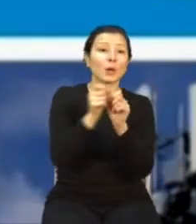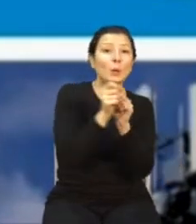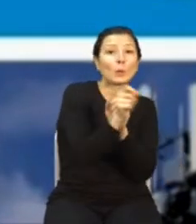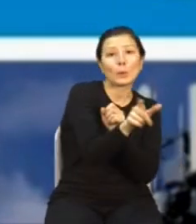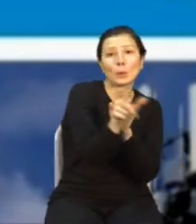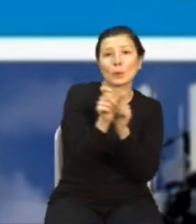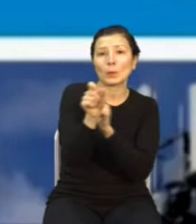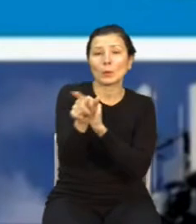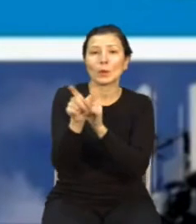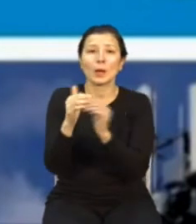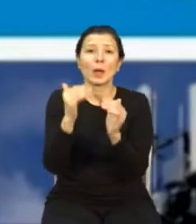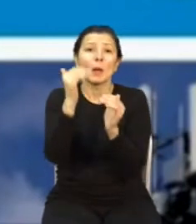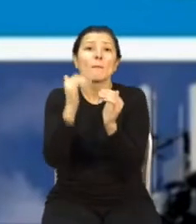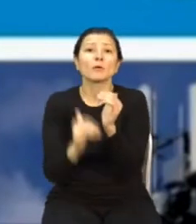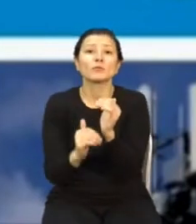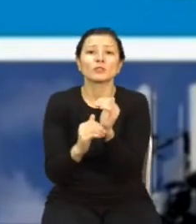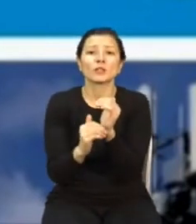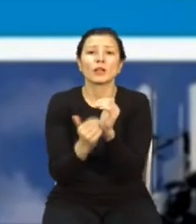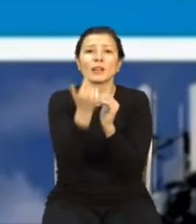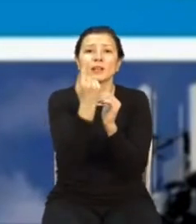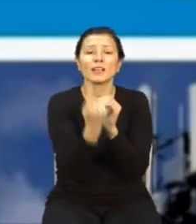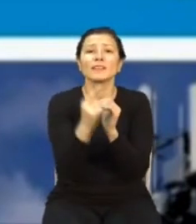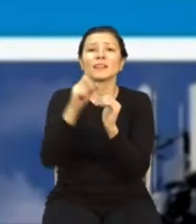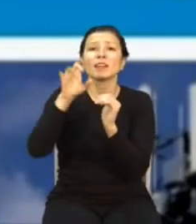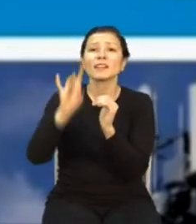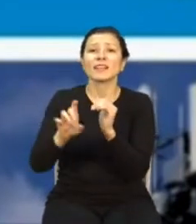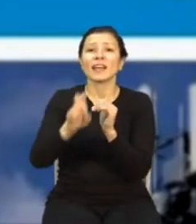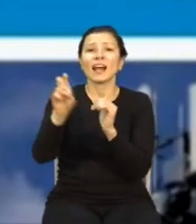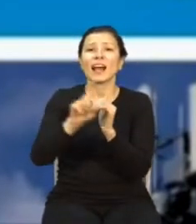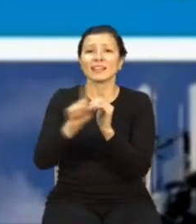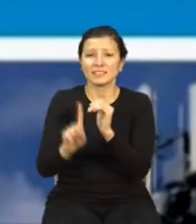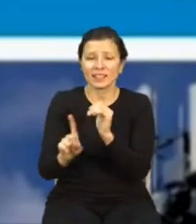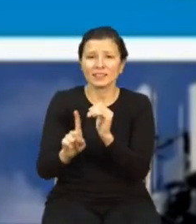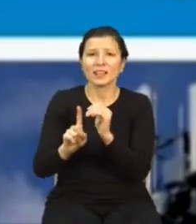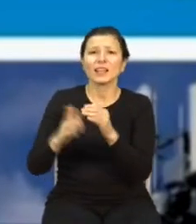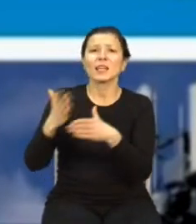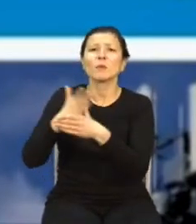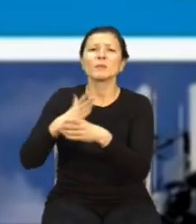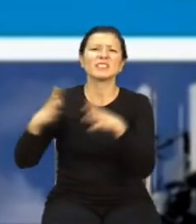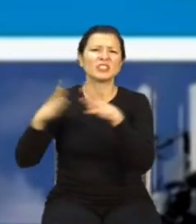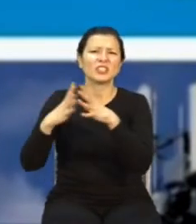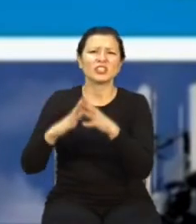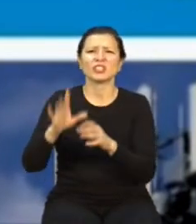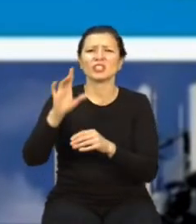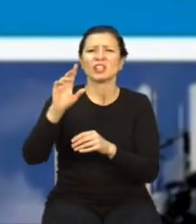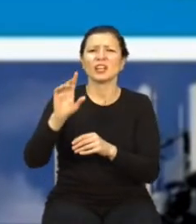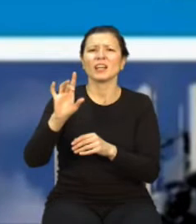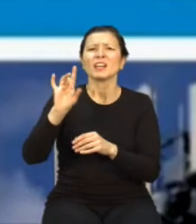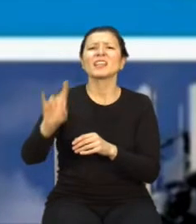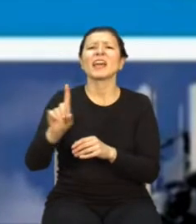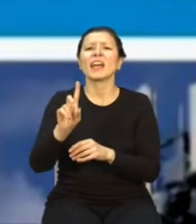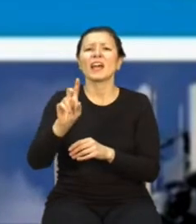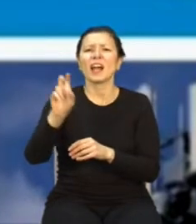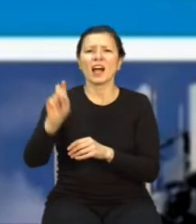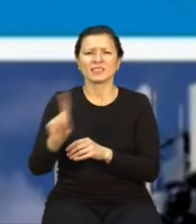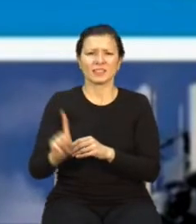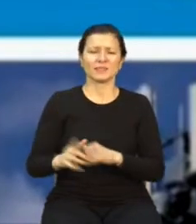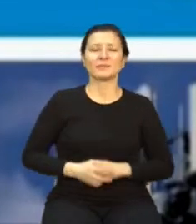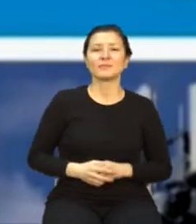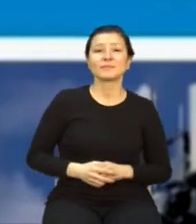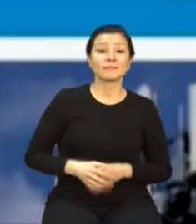poniżej 1 GHz i pomiędzy 1 a 10 GHz. Obecnie opracowujemy